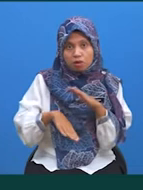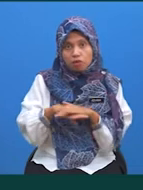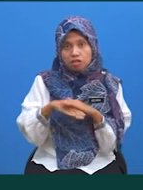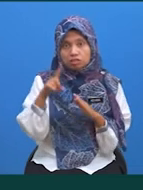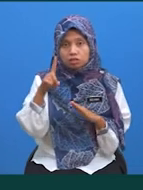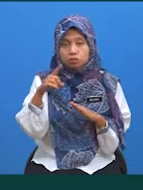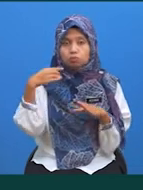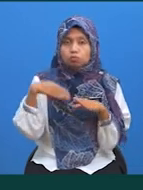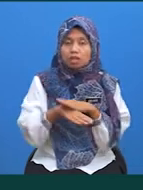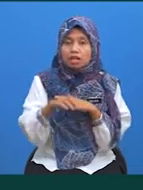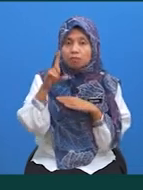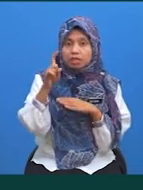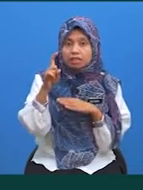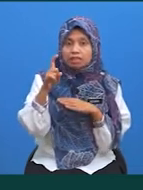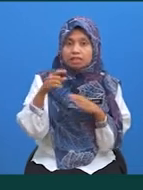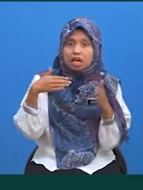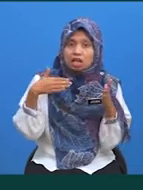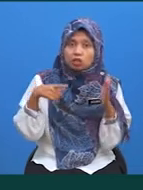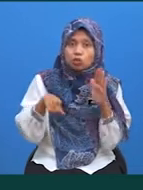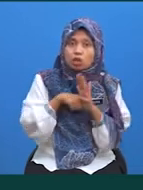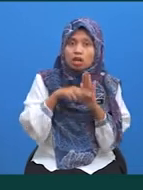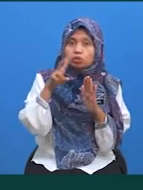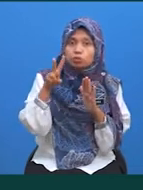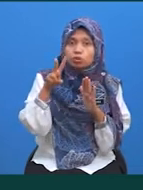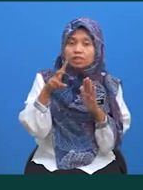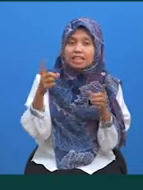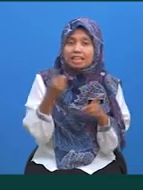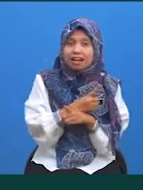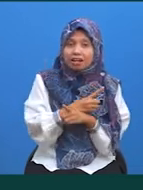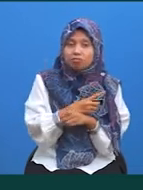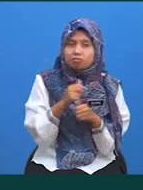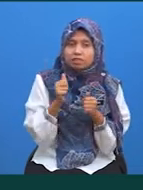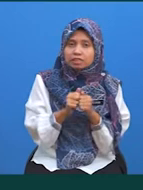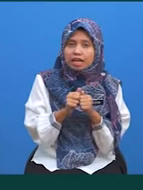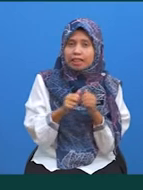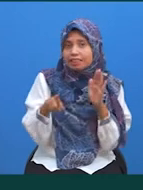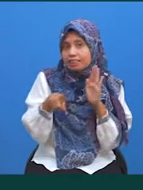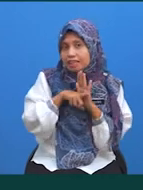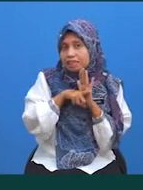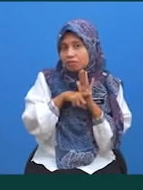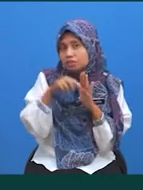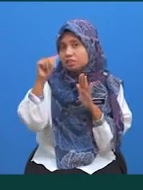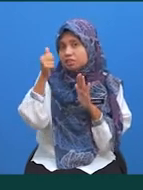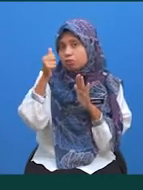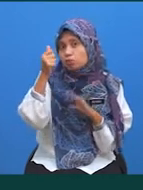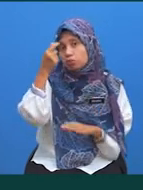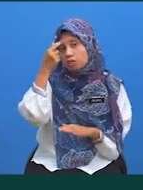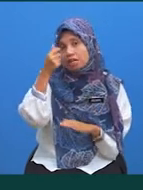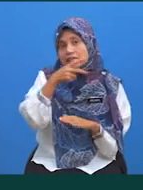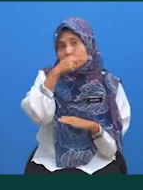1 Dalam X tolak 2 darab dengan negatif 10